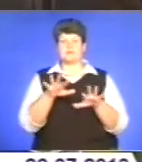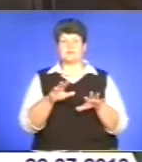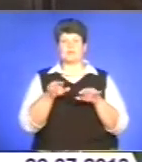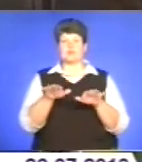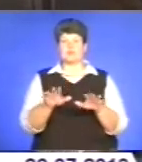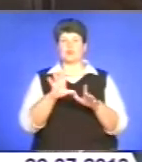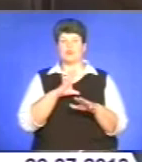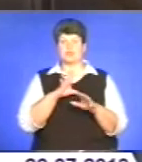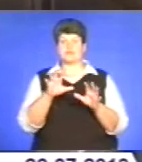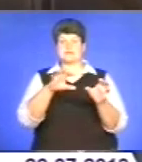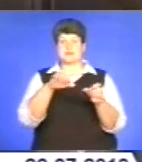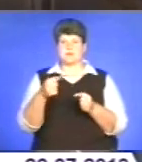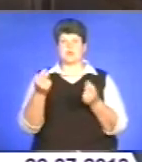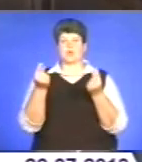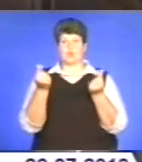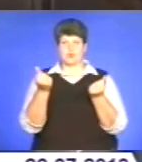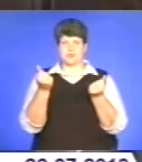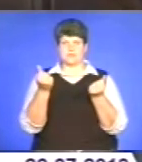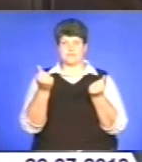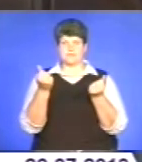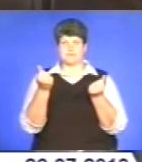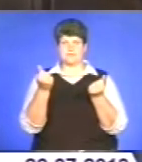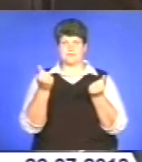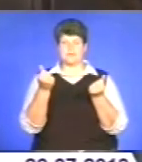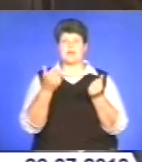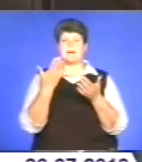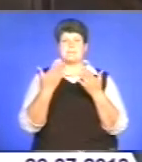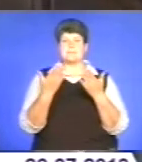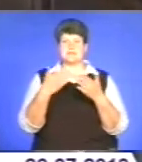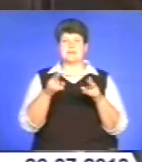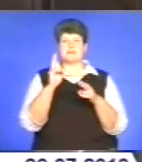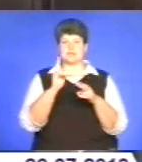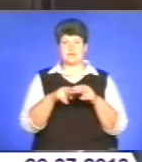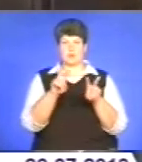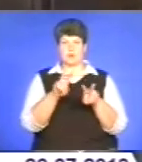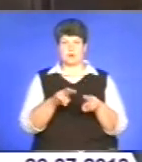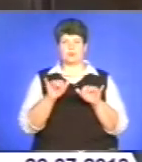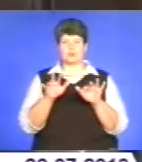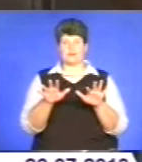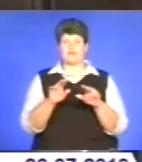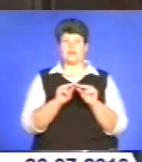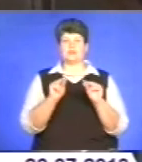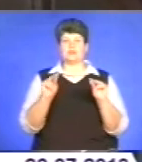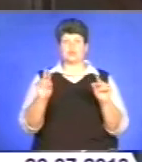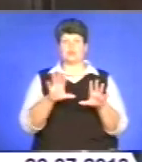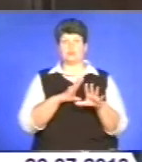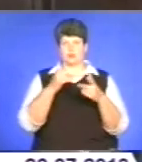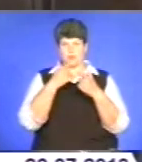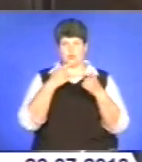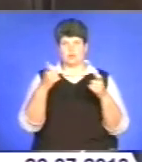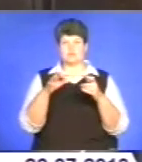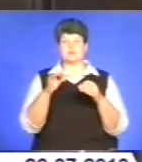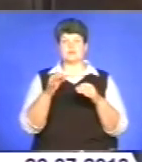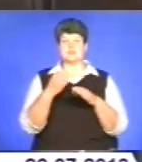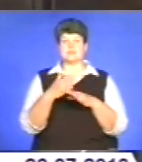було вилучено вказані грошові кошти. Після завершення огляду місця подіїв викладачу було оголошено по підрозу за